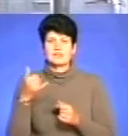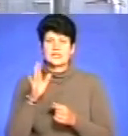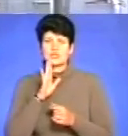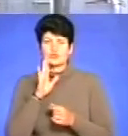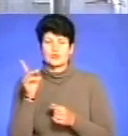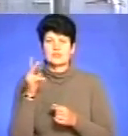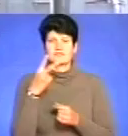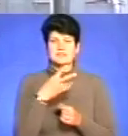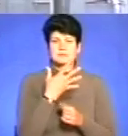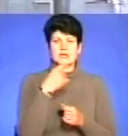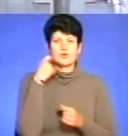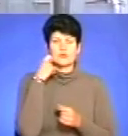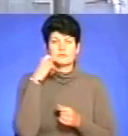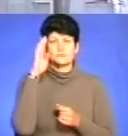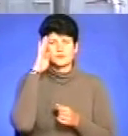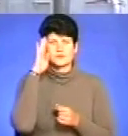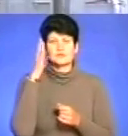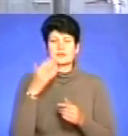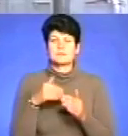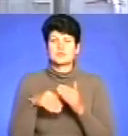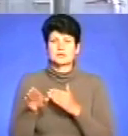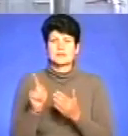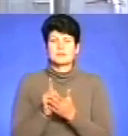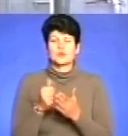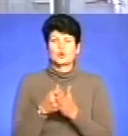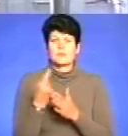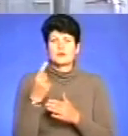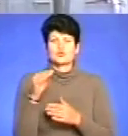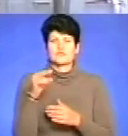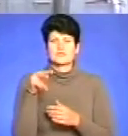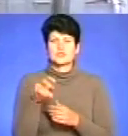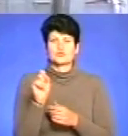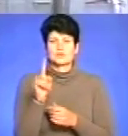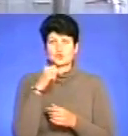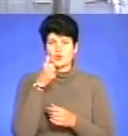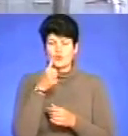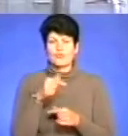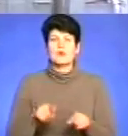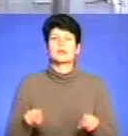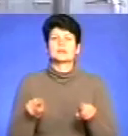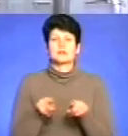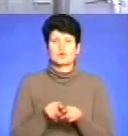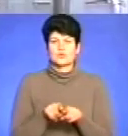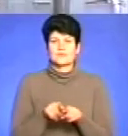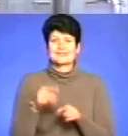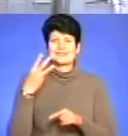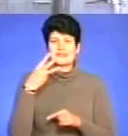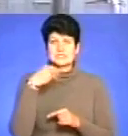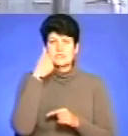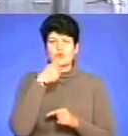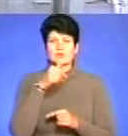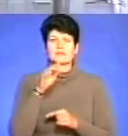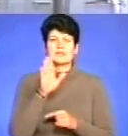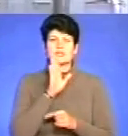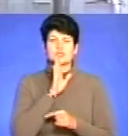25 років для чоловіків, які вийшли на пенсію до 1 жовтня 2011 року, а також 30 років для жінок